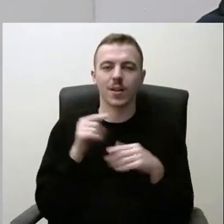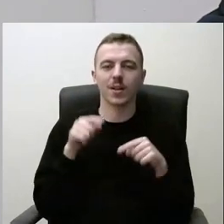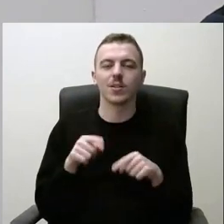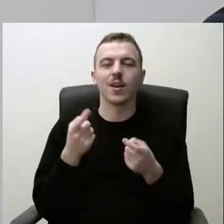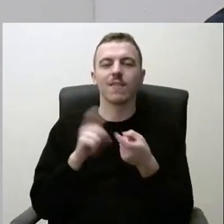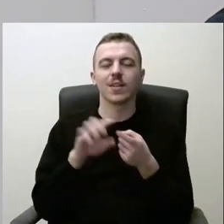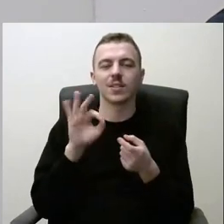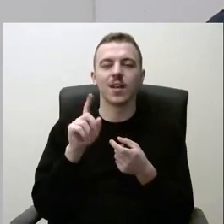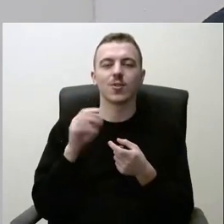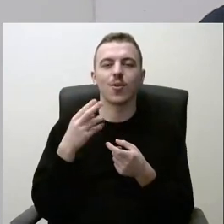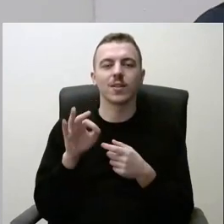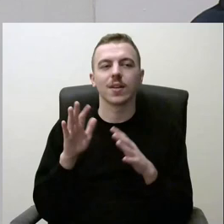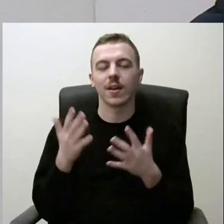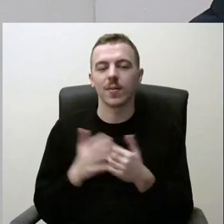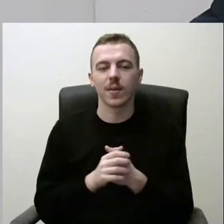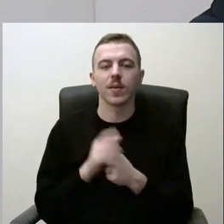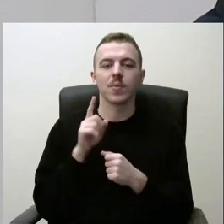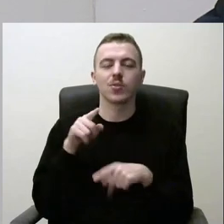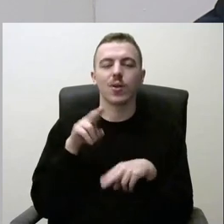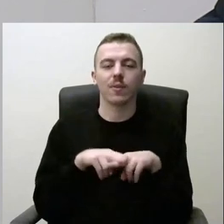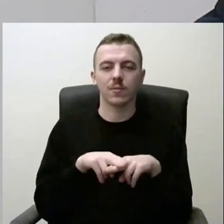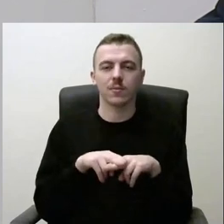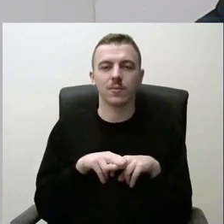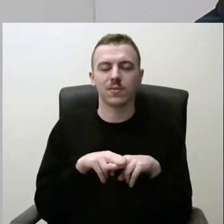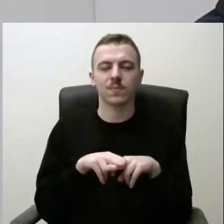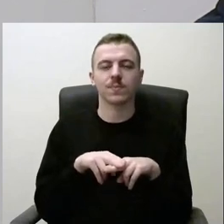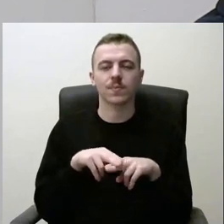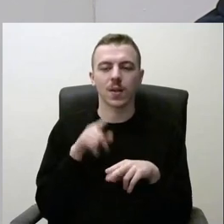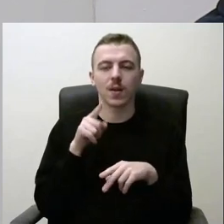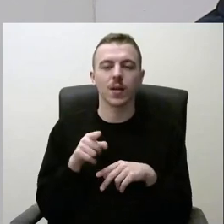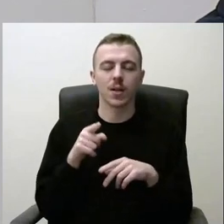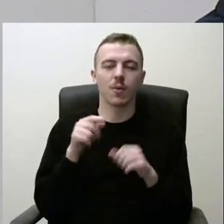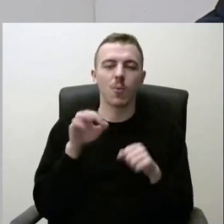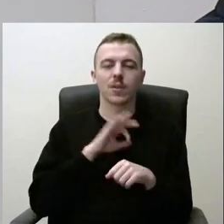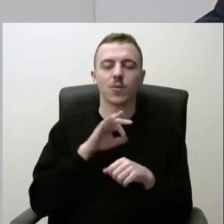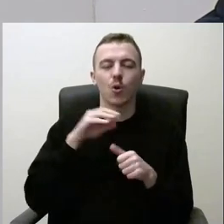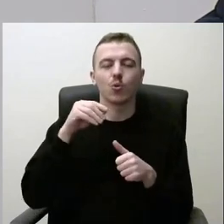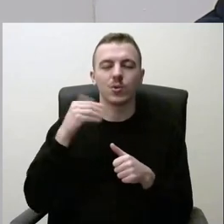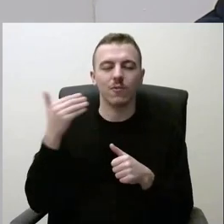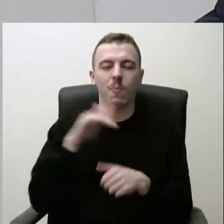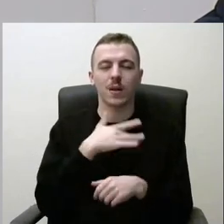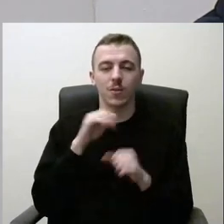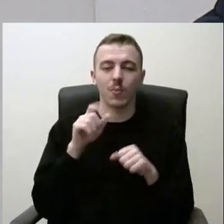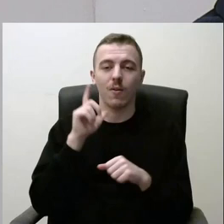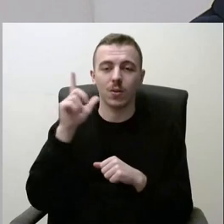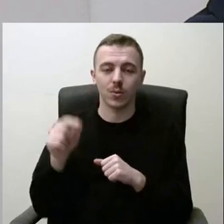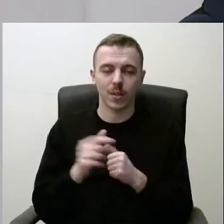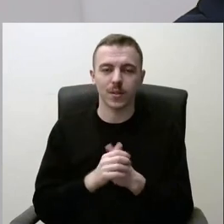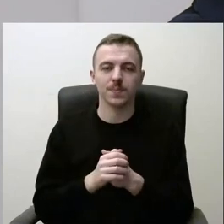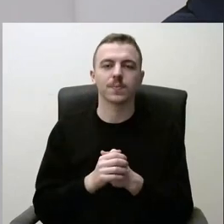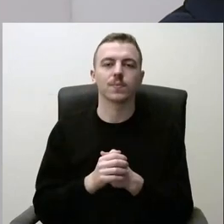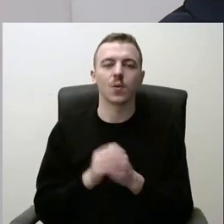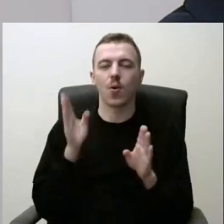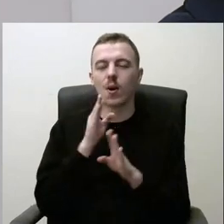prikauso. Jo, šitoje vietoje, to prasme, turbūt labai nori galiai pasinaudoti druskininkų paslaugą, nuvažiavus, bet kurio oro, to prasme,